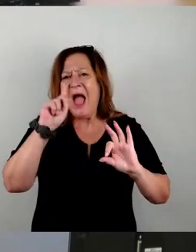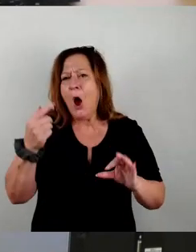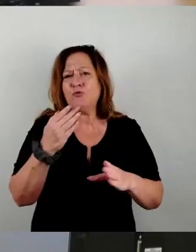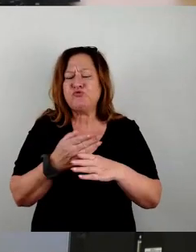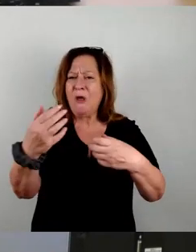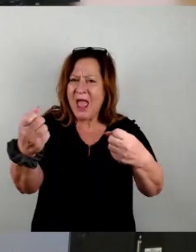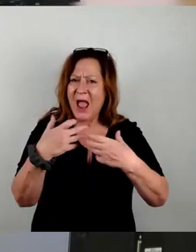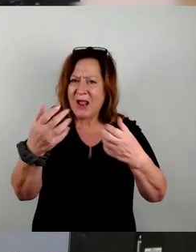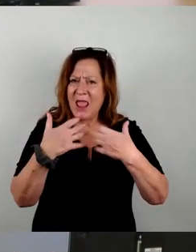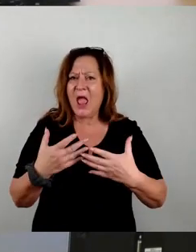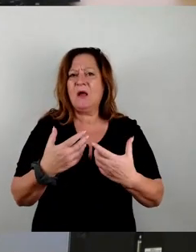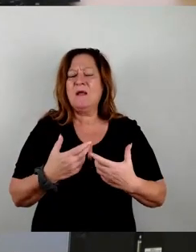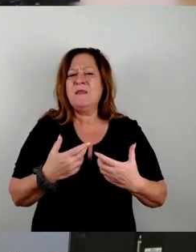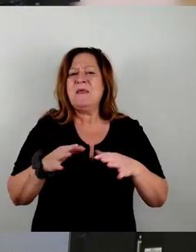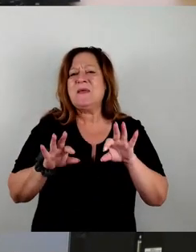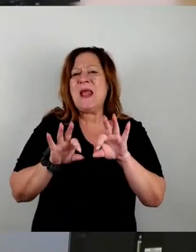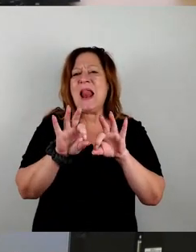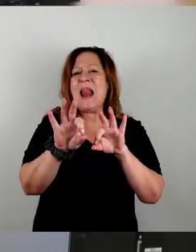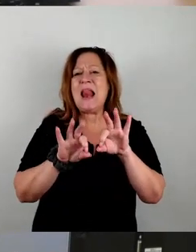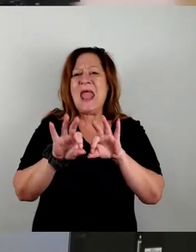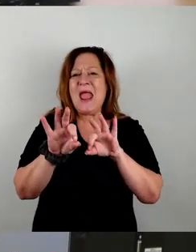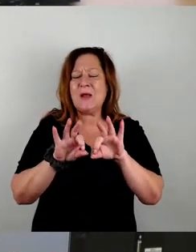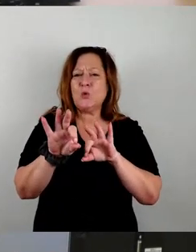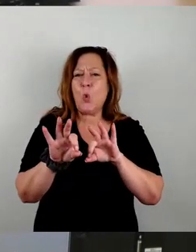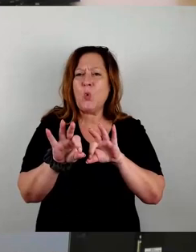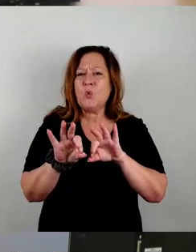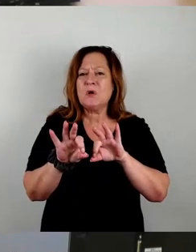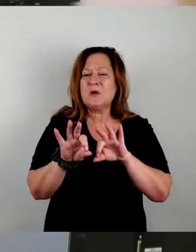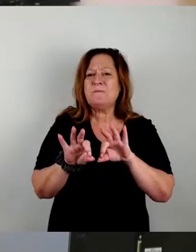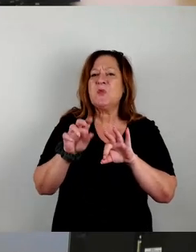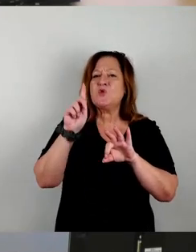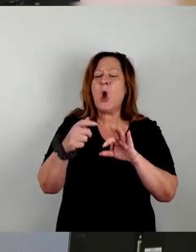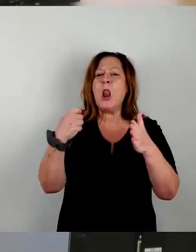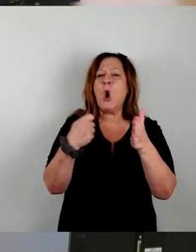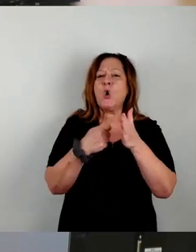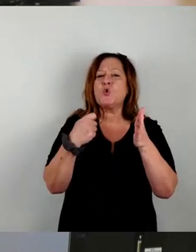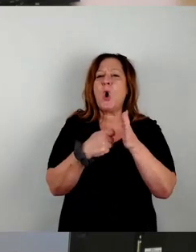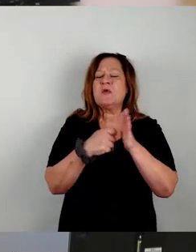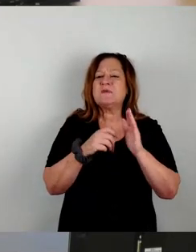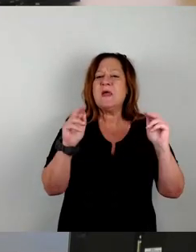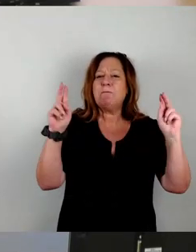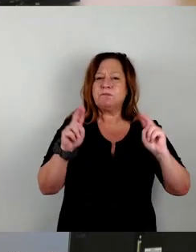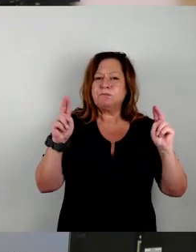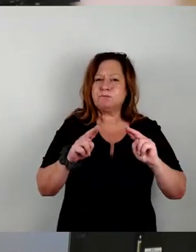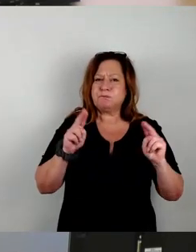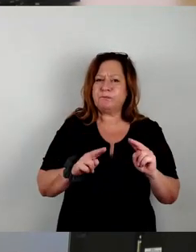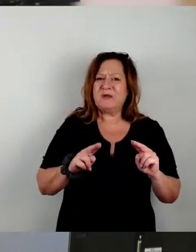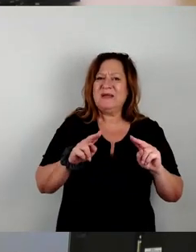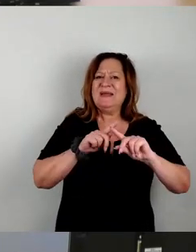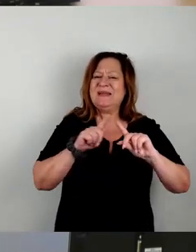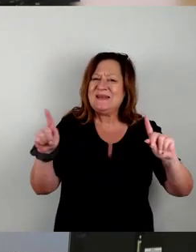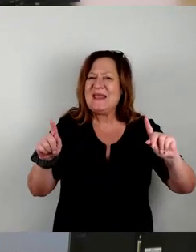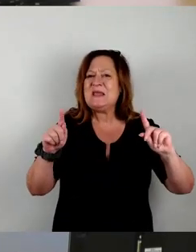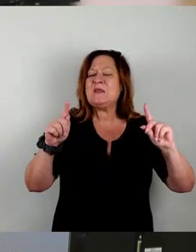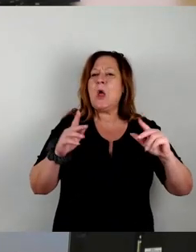Lenkungswirkung dazu führen soll, dass die Kosten gedämpft werden und dass sozusagen versucht wird, nicht die höchste Art der